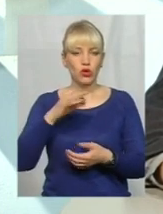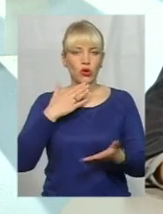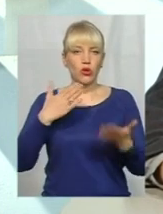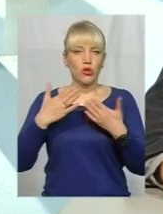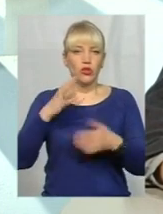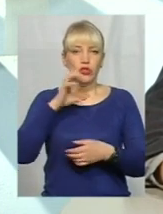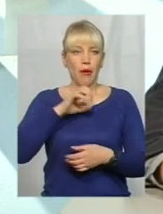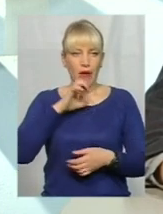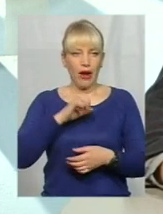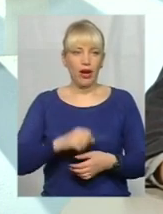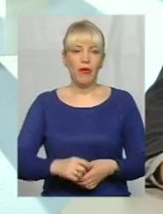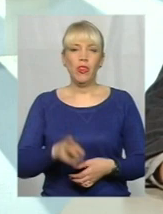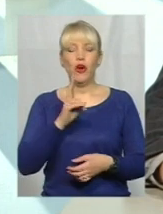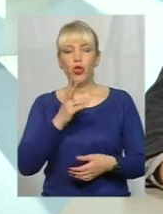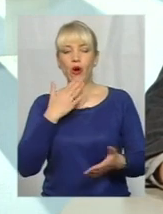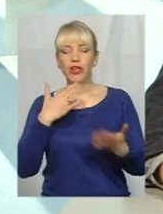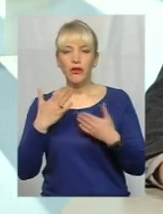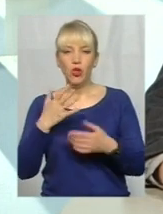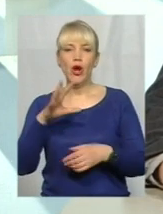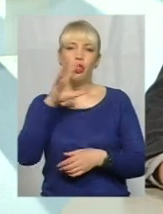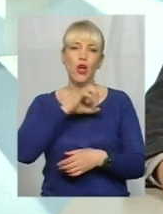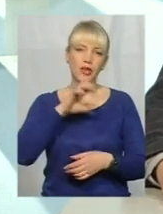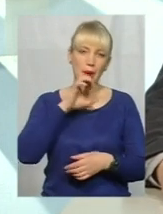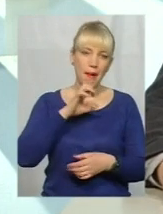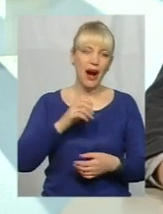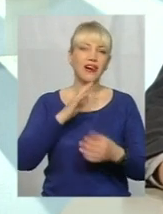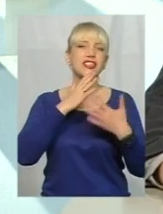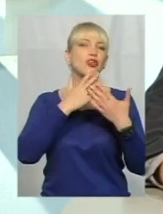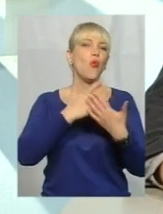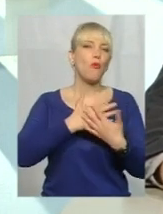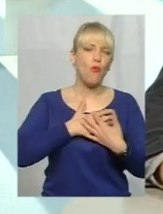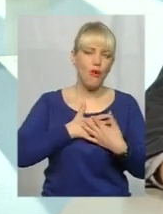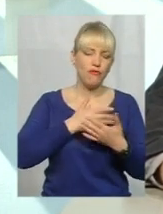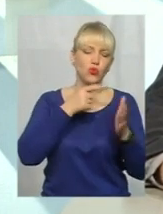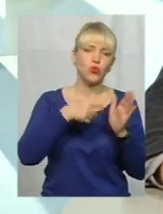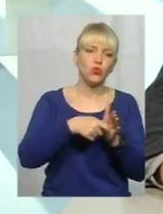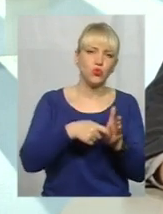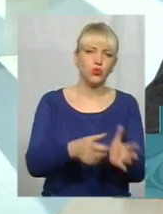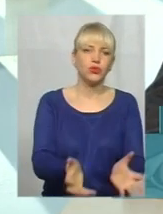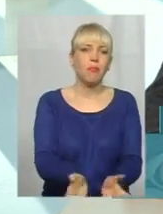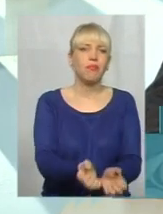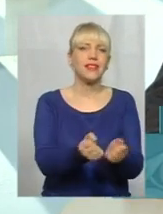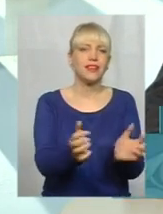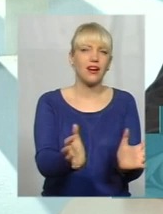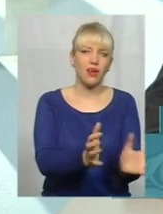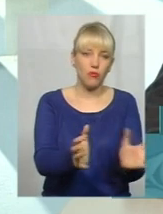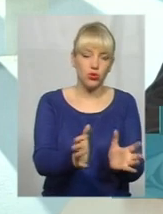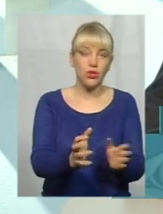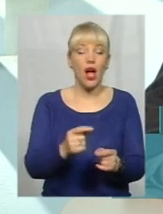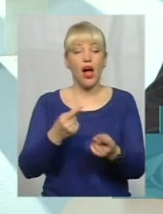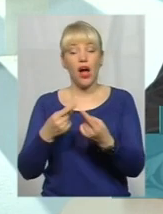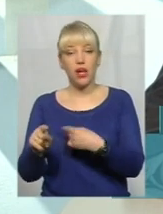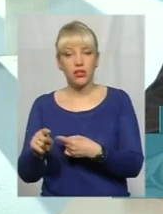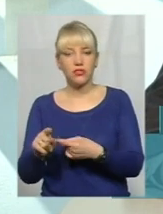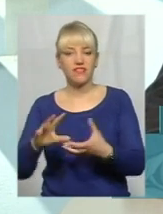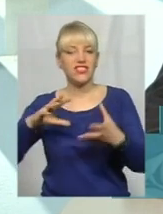Одні відносяться до них, будемо казати, з любов'ю, годують, підтримують. Інша категорія взагалі